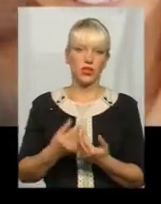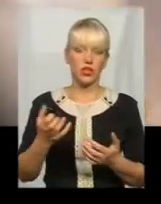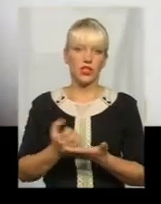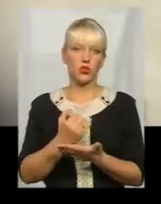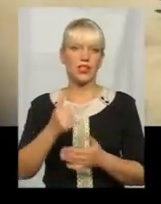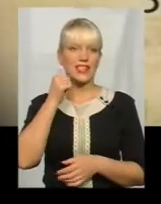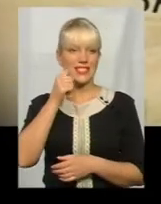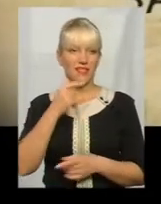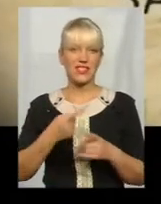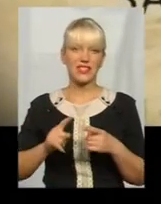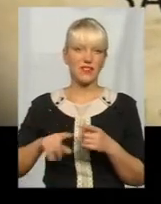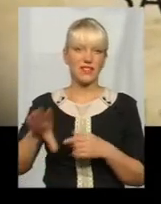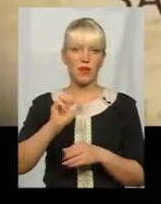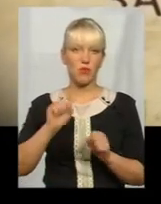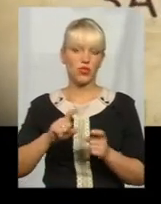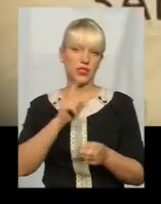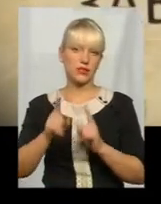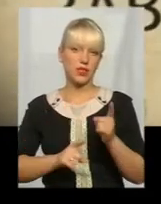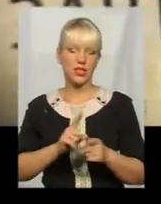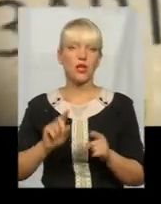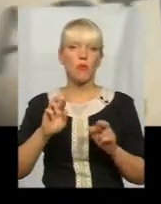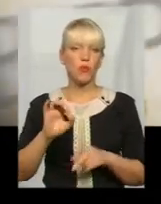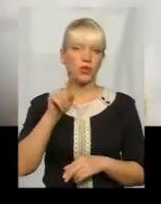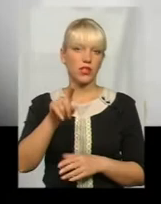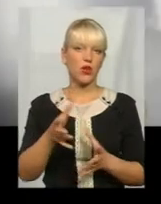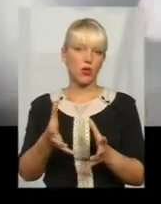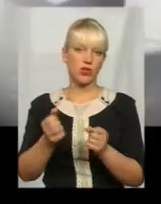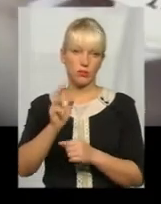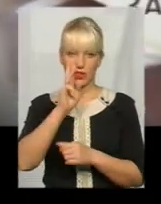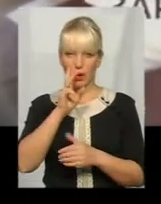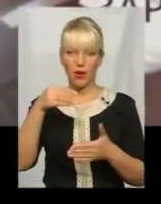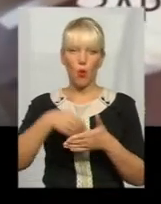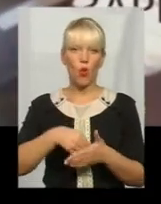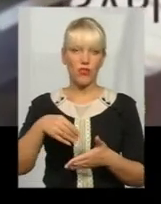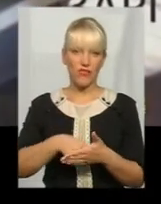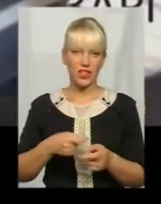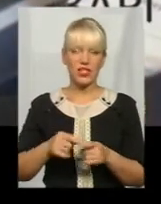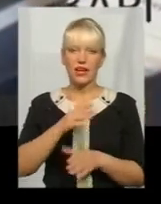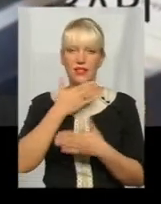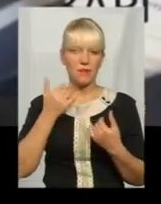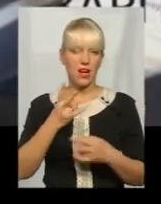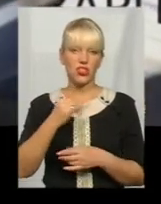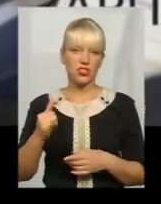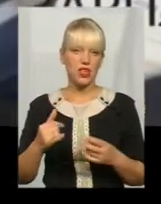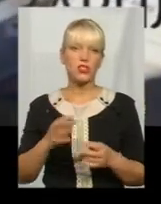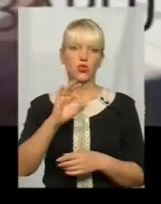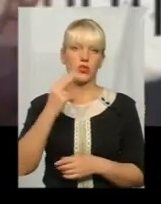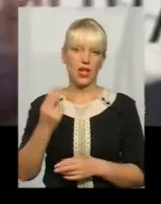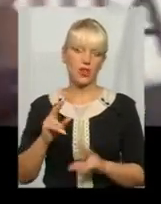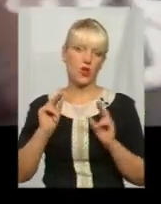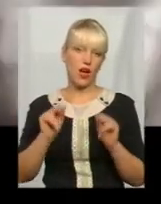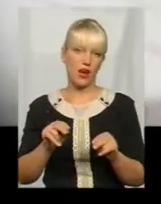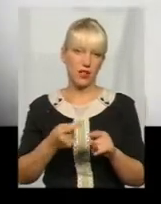вже завтра це все може змінитися, бо ти отримуєш зарплату в конверті. І не маєш жодної соціальної